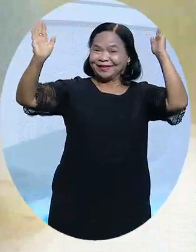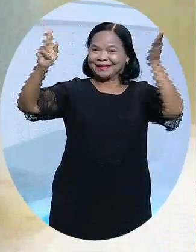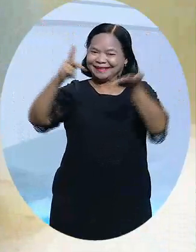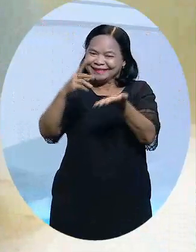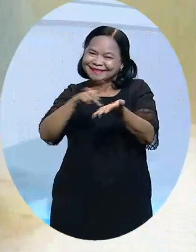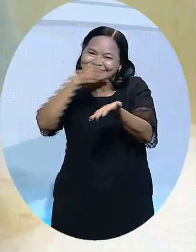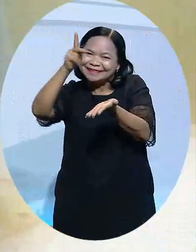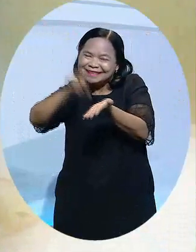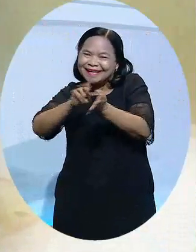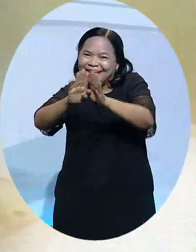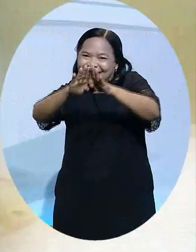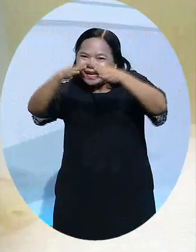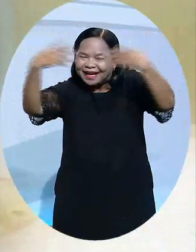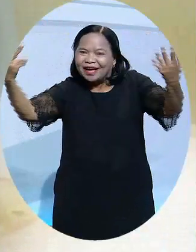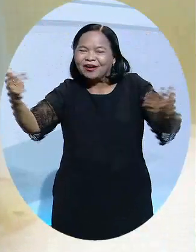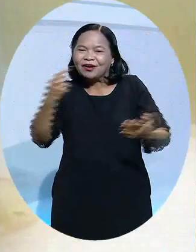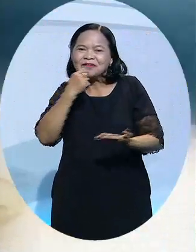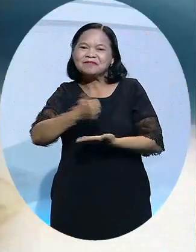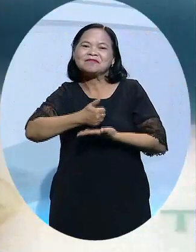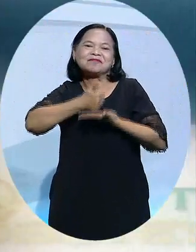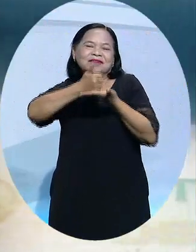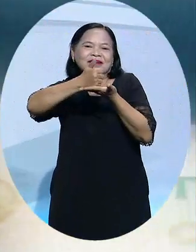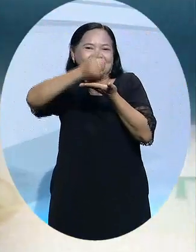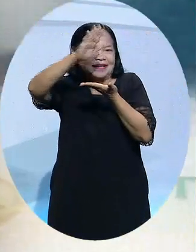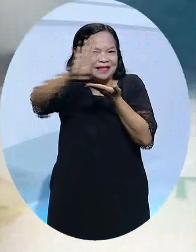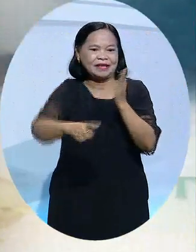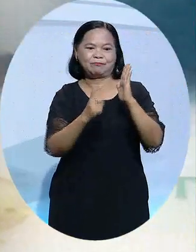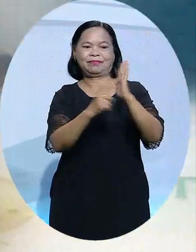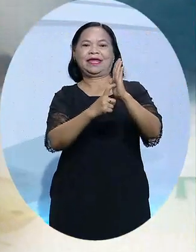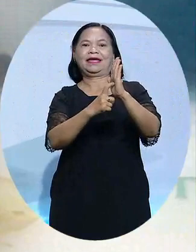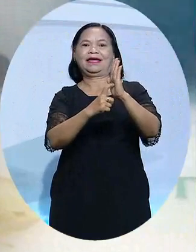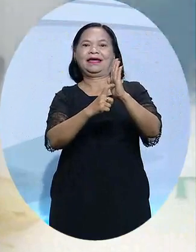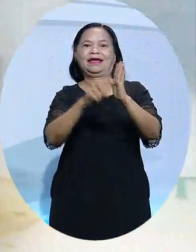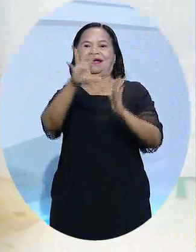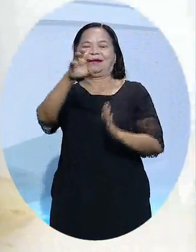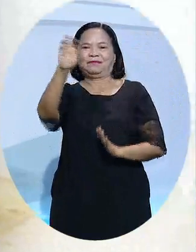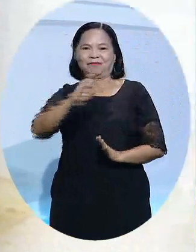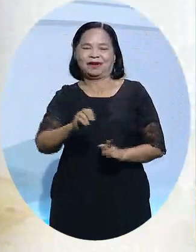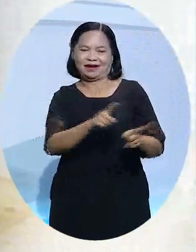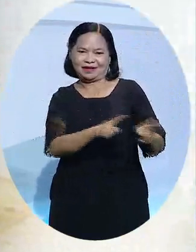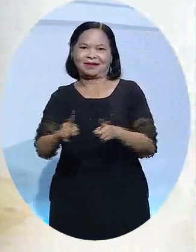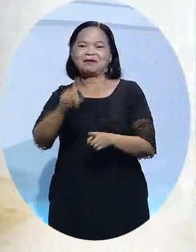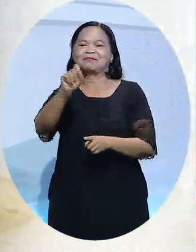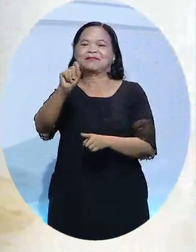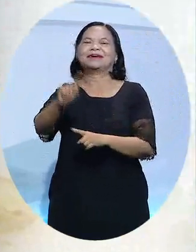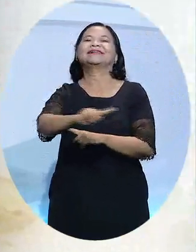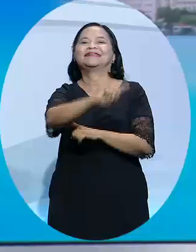nhánh mới lần này, chuỗi nha khoa Westway ưu đải giảm giá lên đến 50% với các dịch vụ trong vòng 10 ngày.